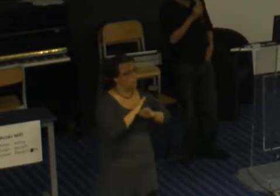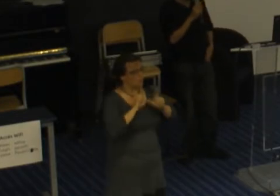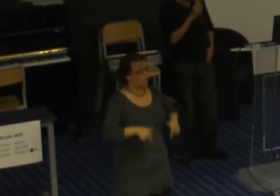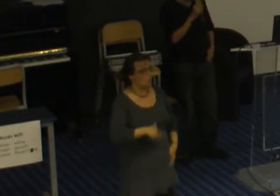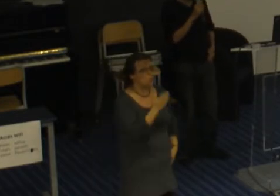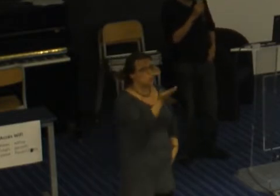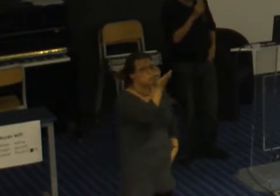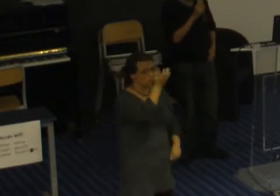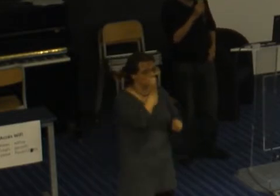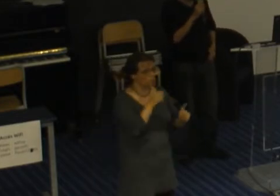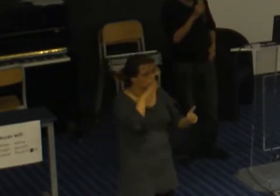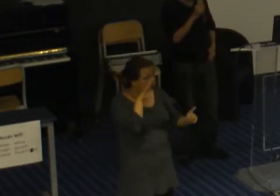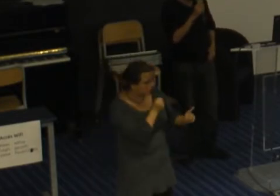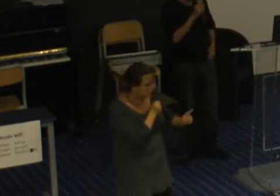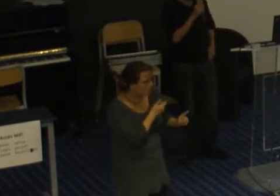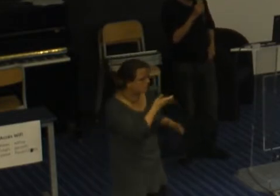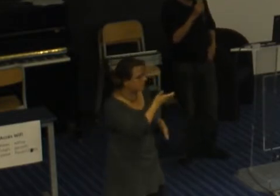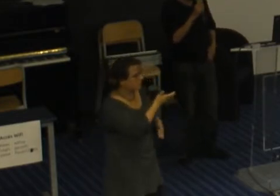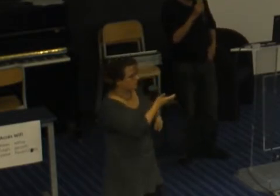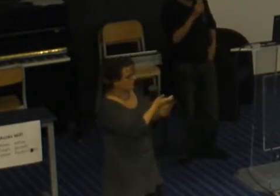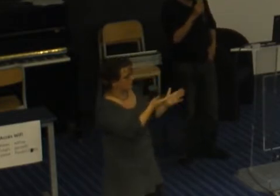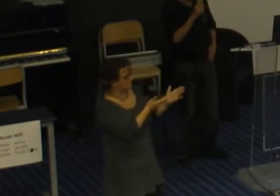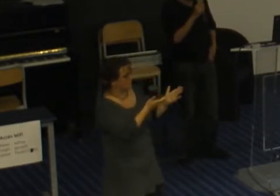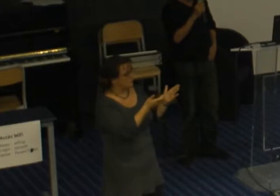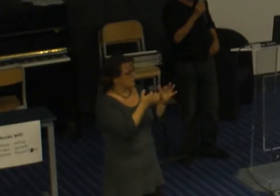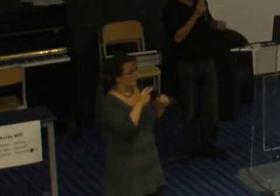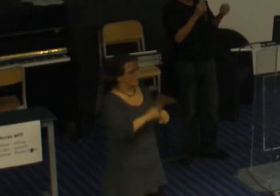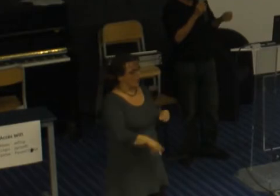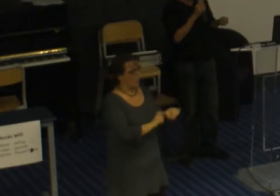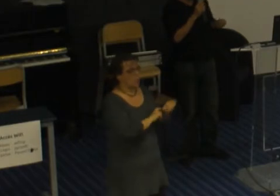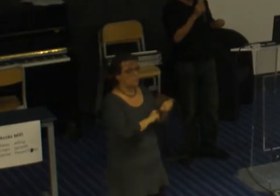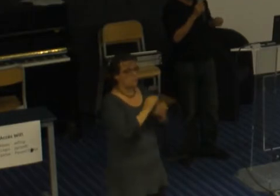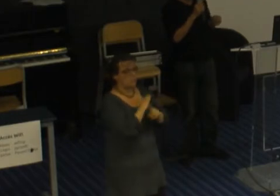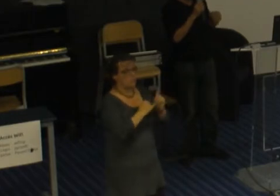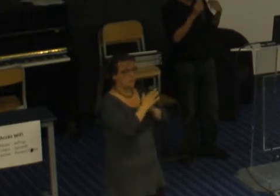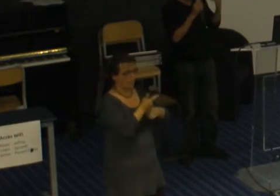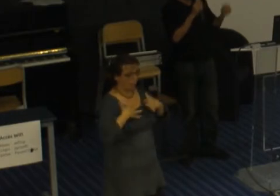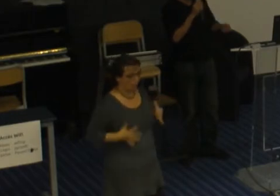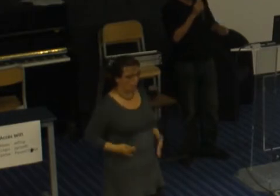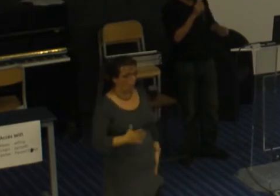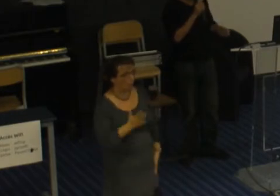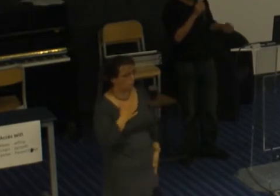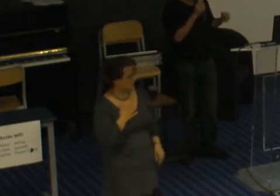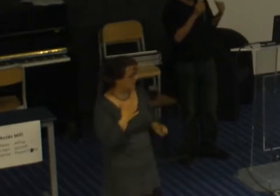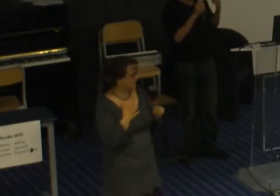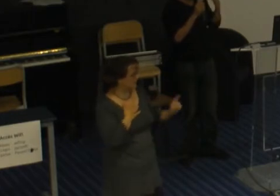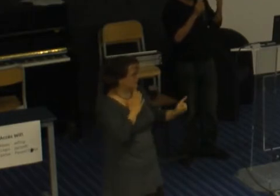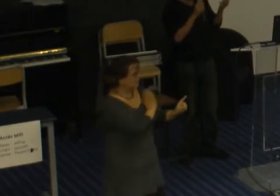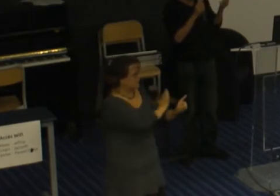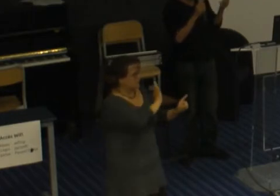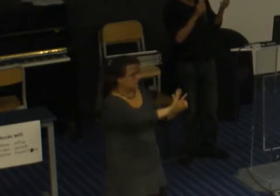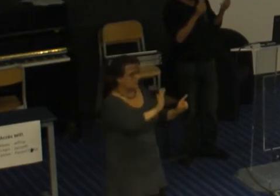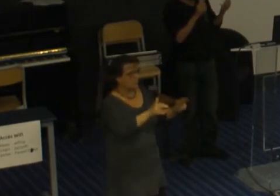voir que en fait, la classe sociale influe beaucoup sur nos comportements sur les écoles, sur aussi